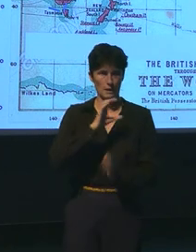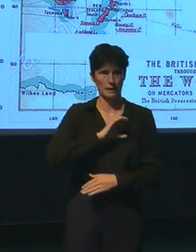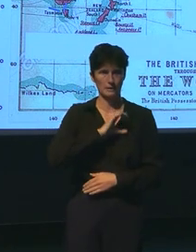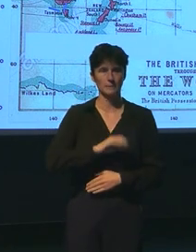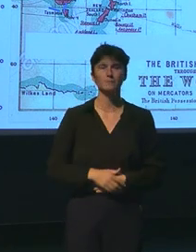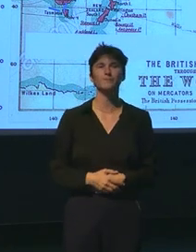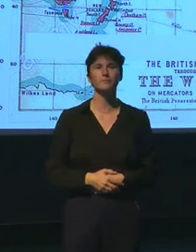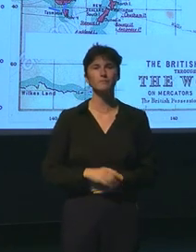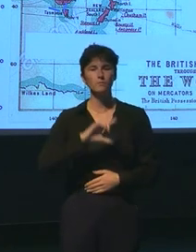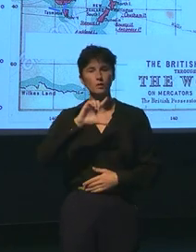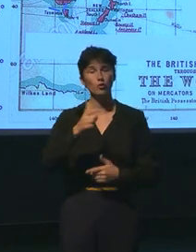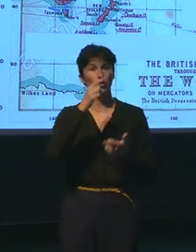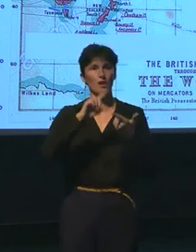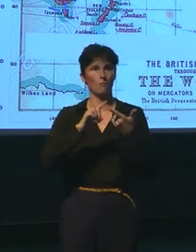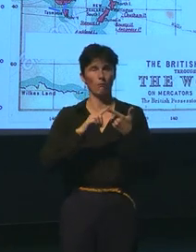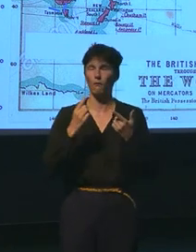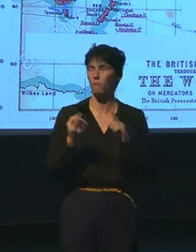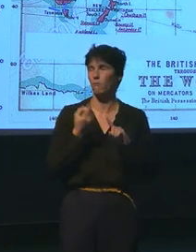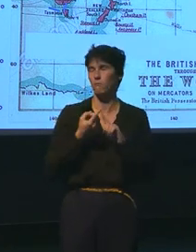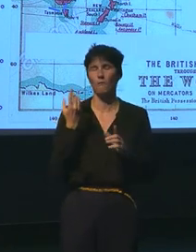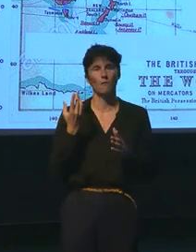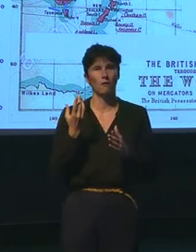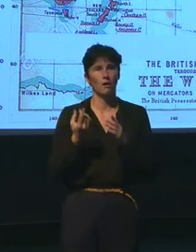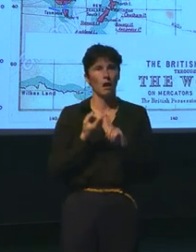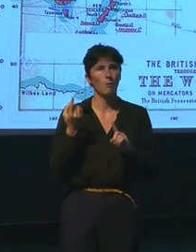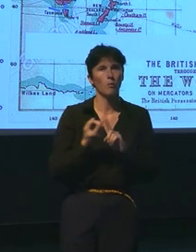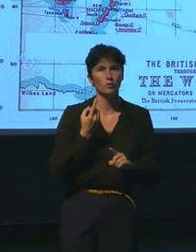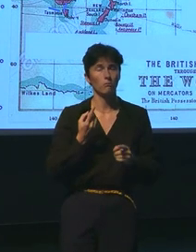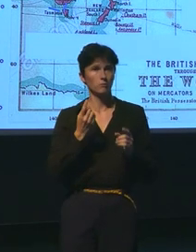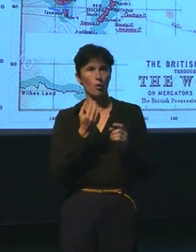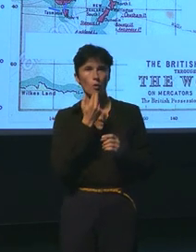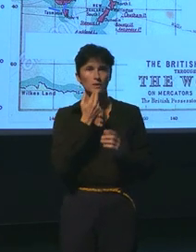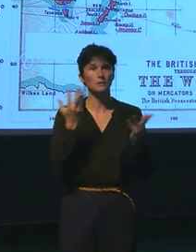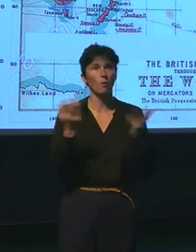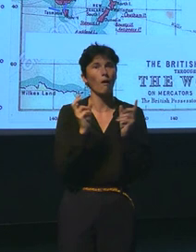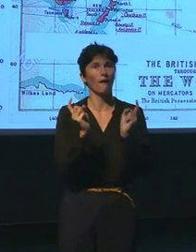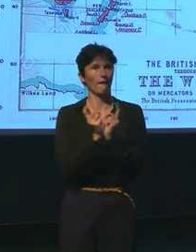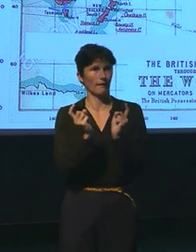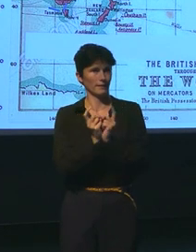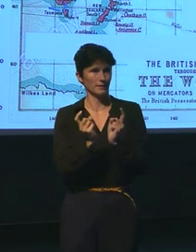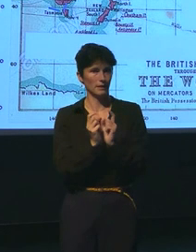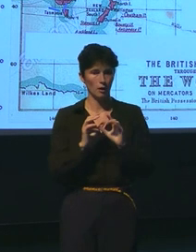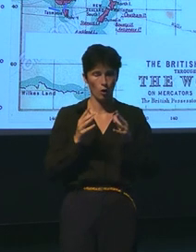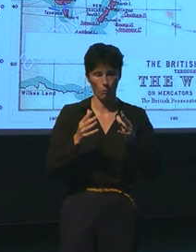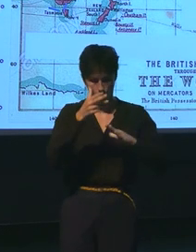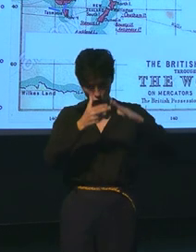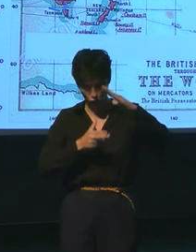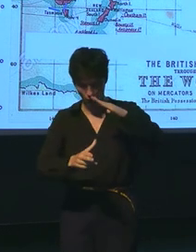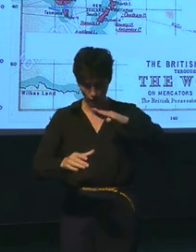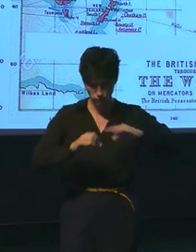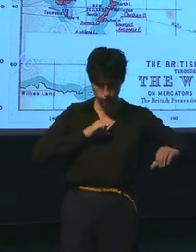Deuxième élément novateur, l'utilisation de l'électricité pour mouvoir son sous-marin.